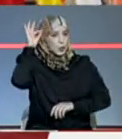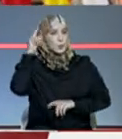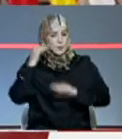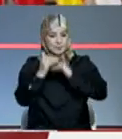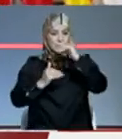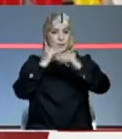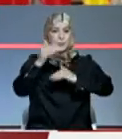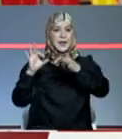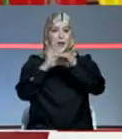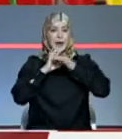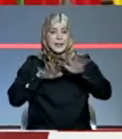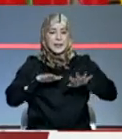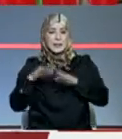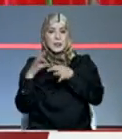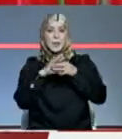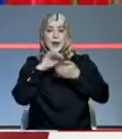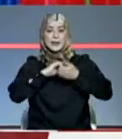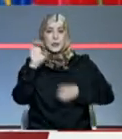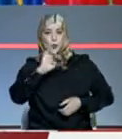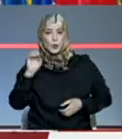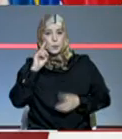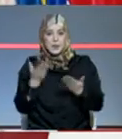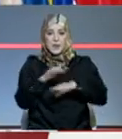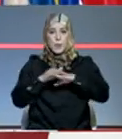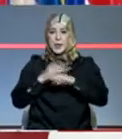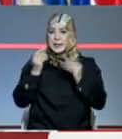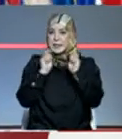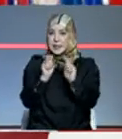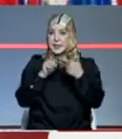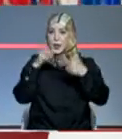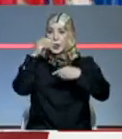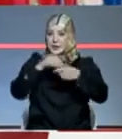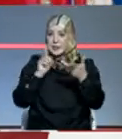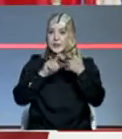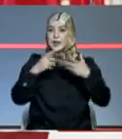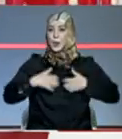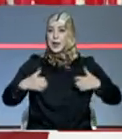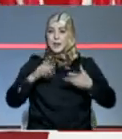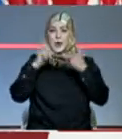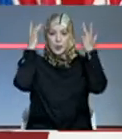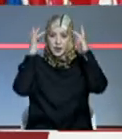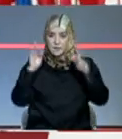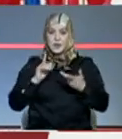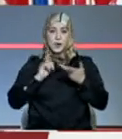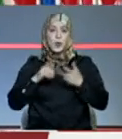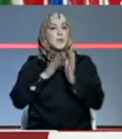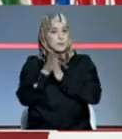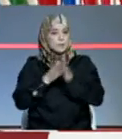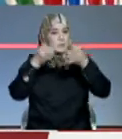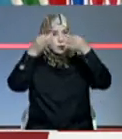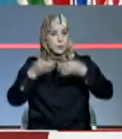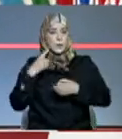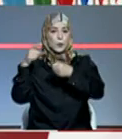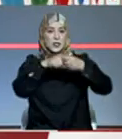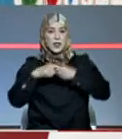الارتقاء بعلاقاتها الاستراتيجية مع الاتحاد الأوروبي في المجالات السياسية والاقتصادية والعلمية والثقافية وحرصها على أن تكون